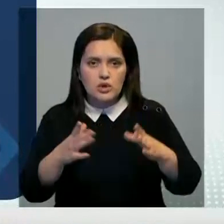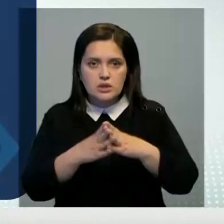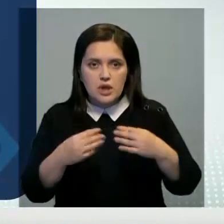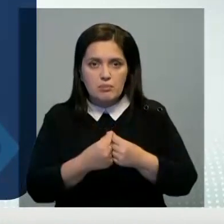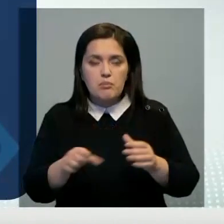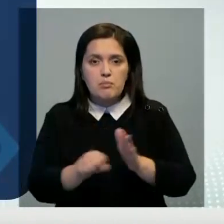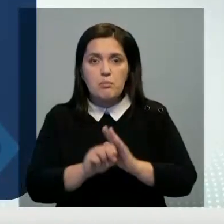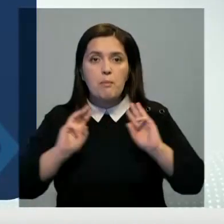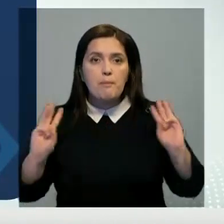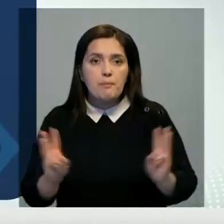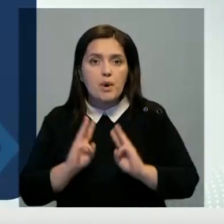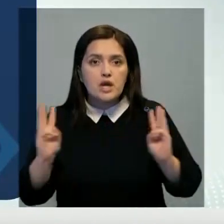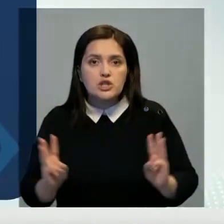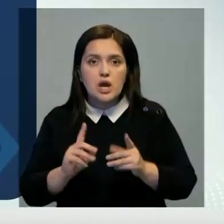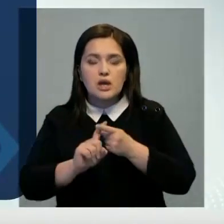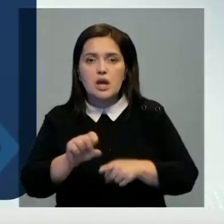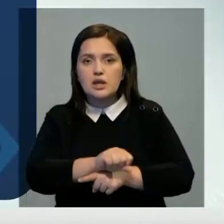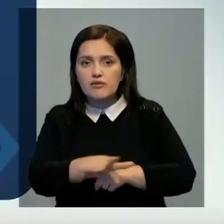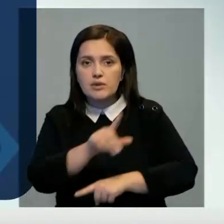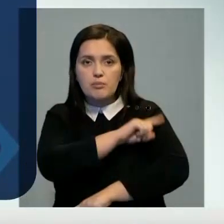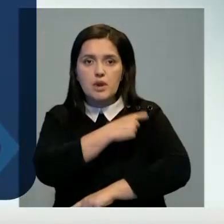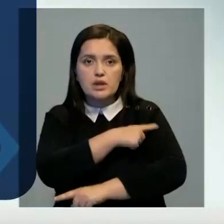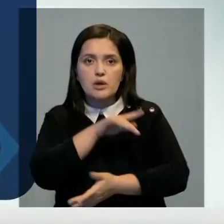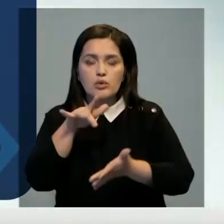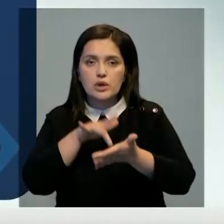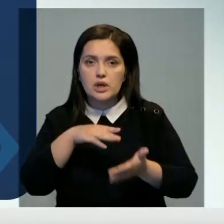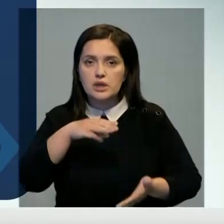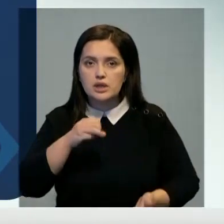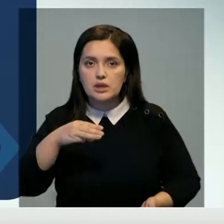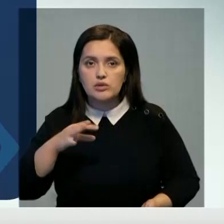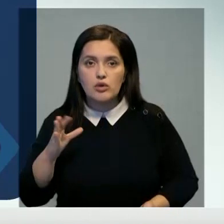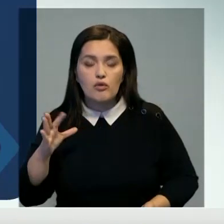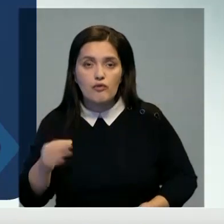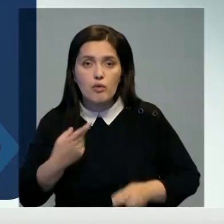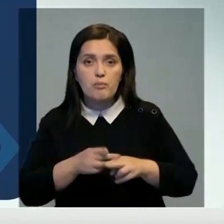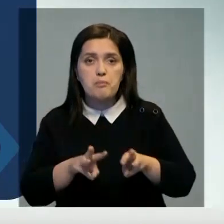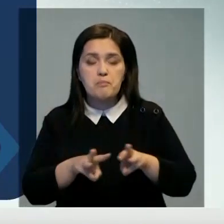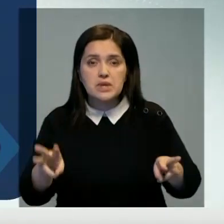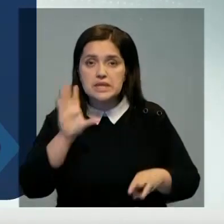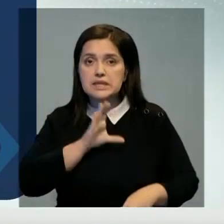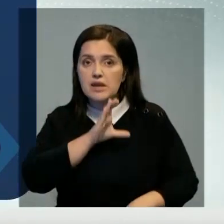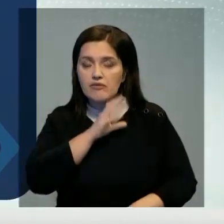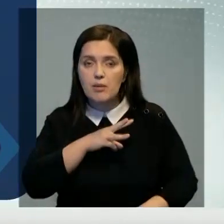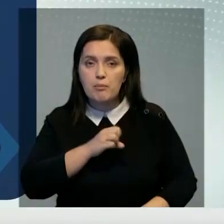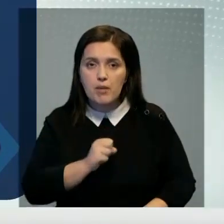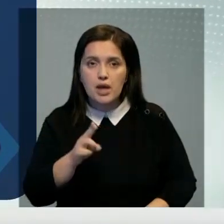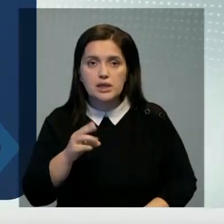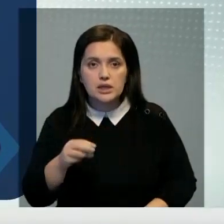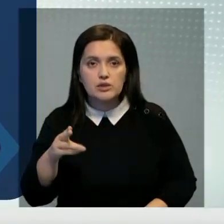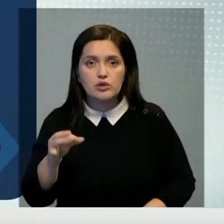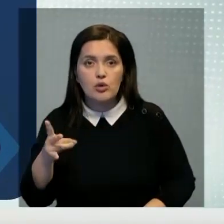погибших в результате пожаров в коронавирусной больнице в городе Тетово. В свою очередь, министр Северной Македонии выразил